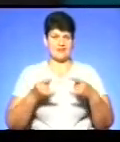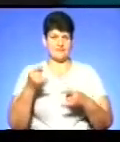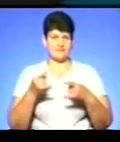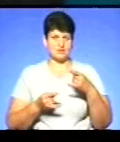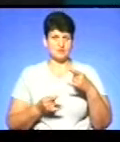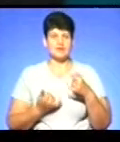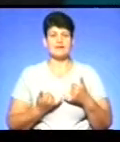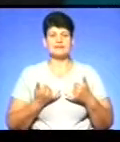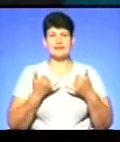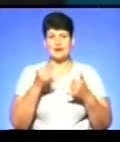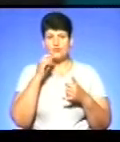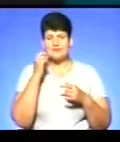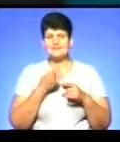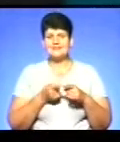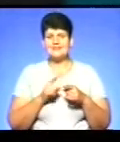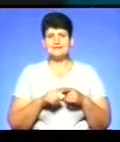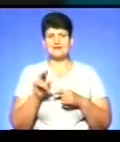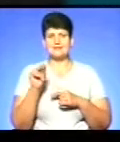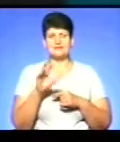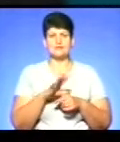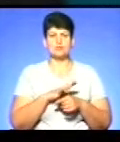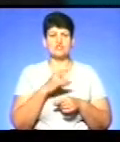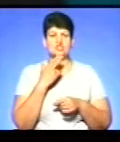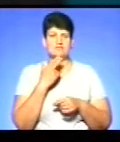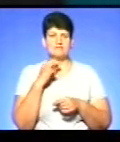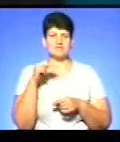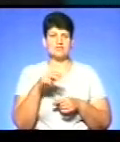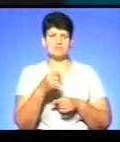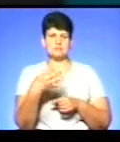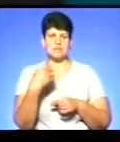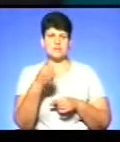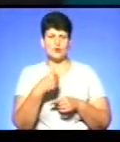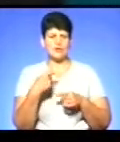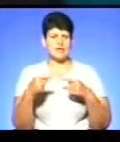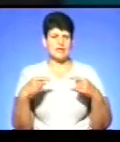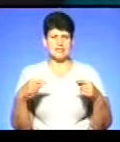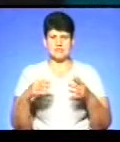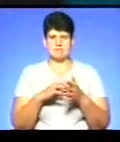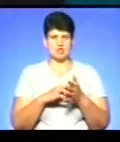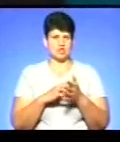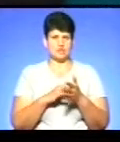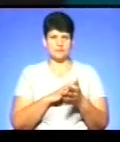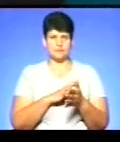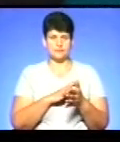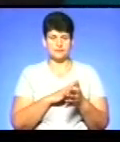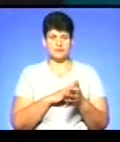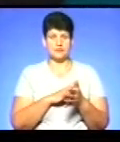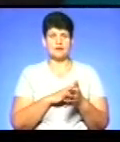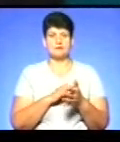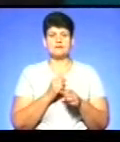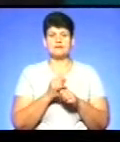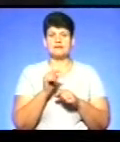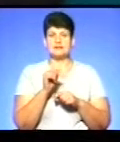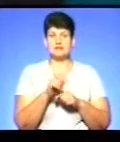України ця дата була червень 2015 року. Різні причини зумовили те, що,